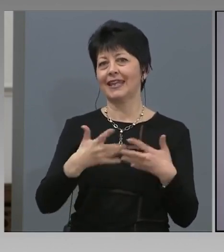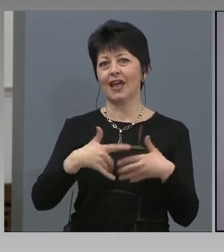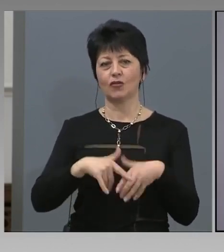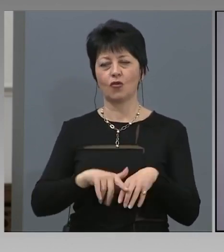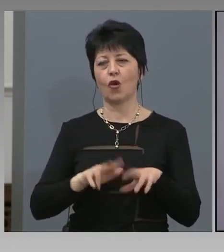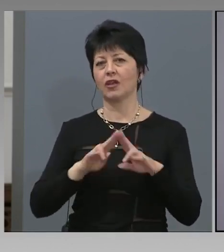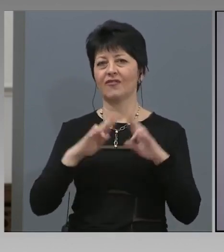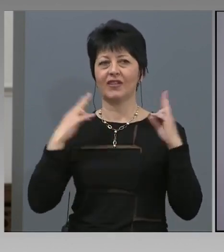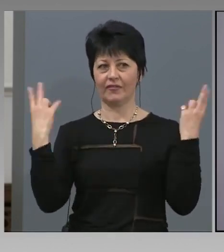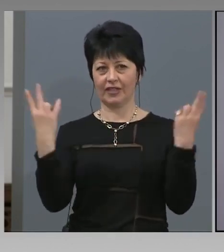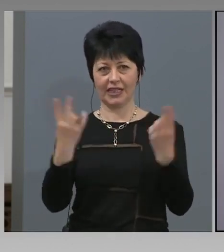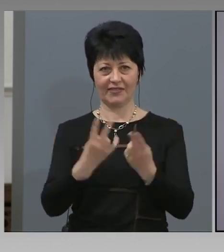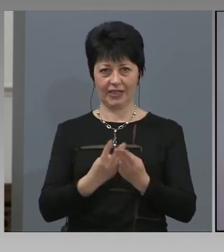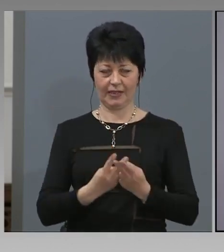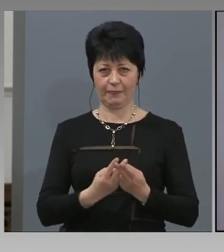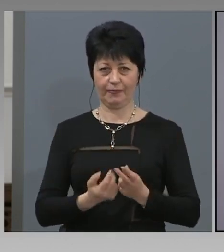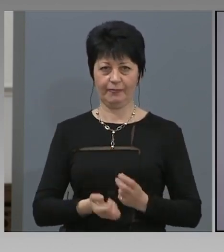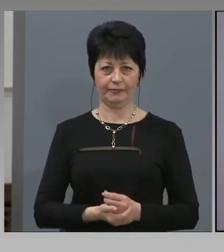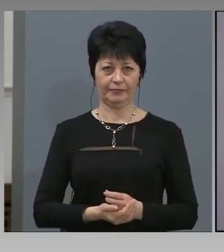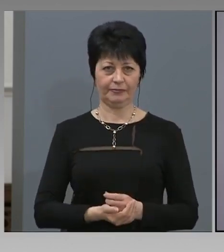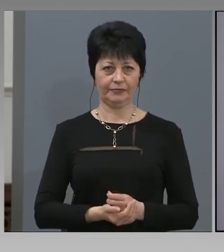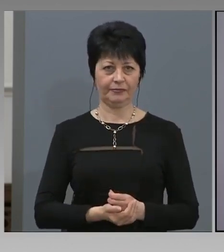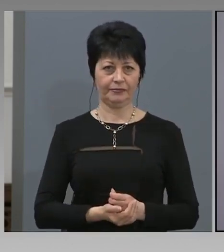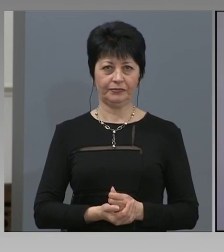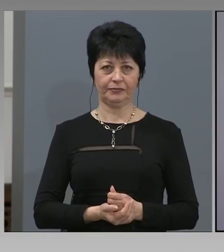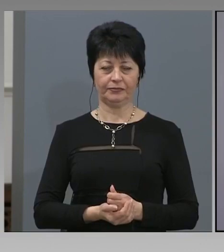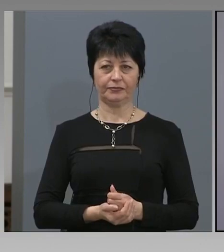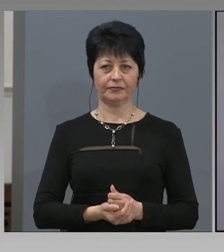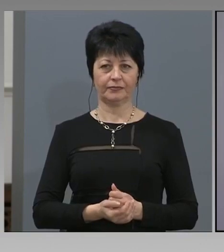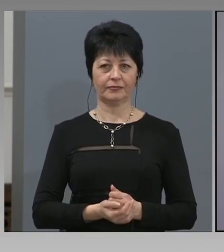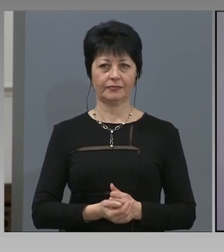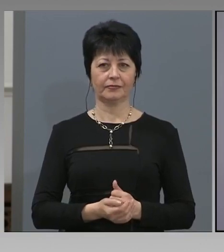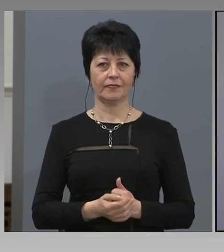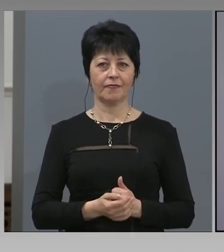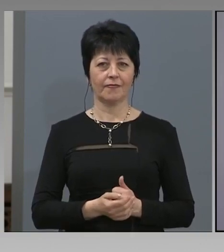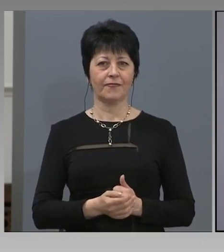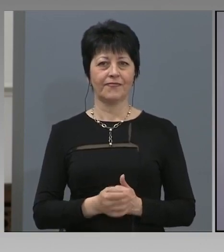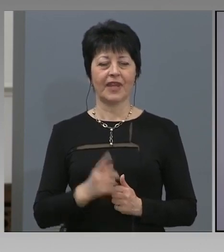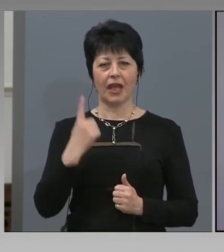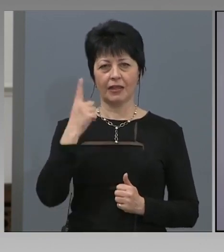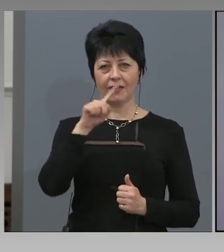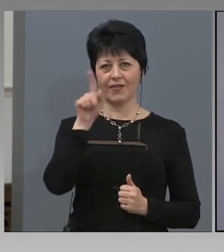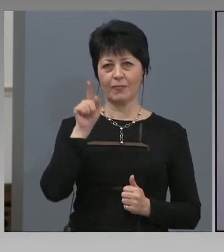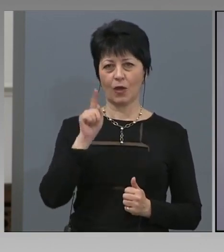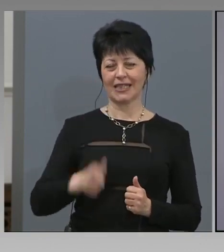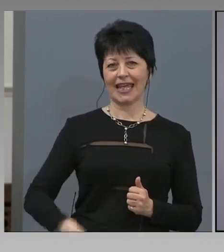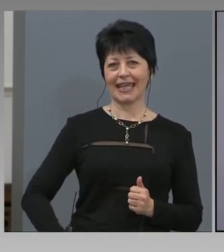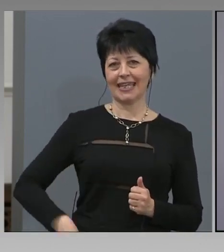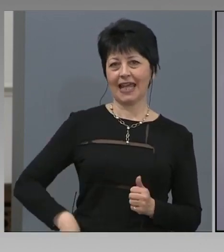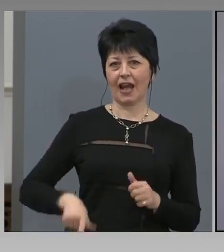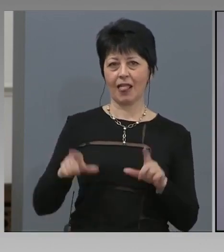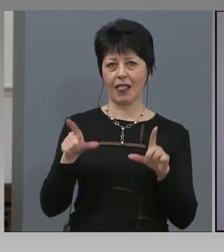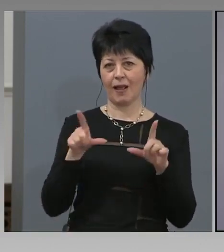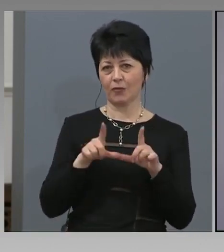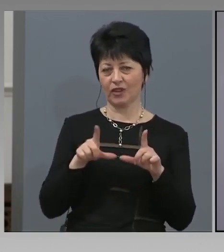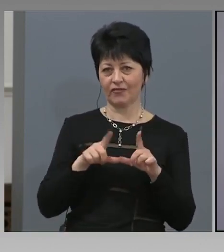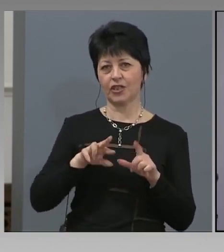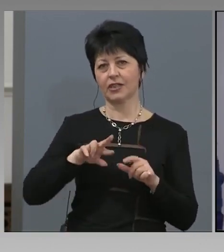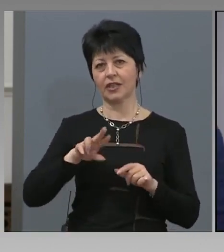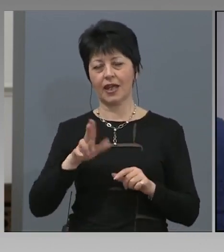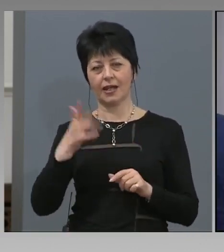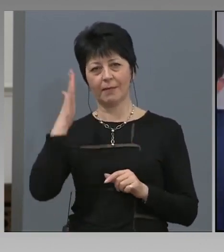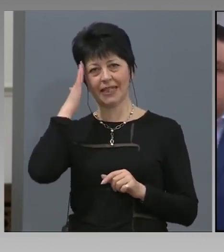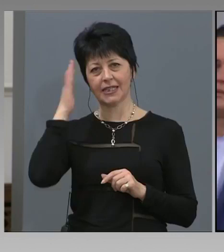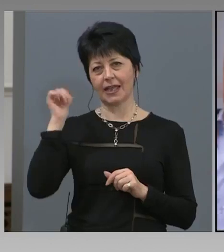и в Световната здравна организация. Един въпрос има аз към генерал Мотовчиски или към министра Нанев съответно.